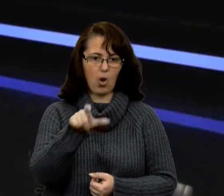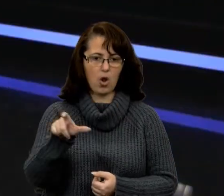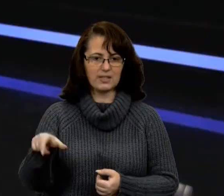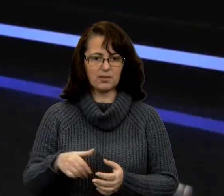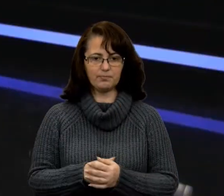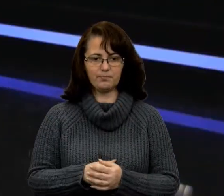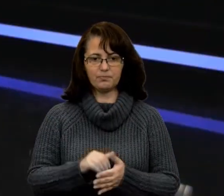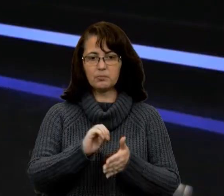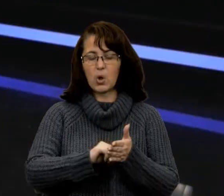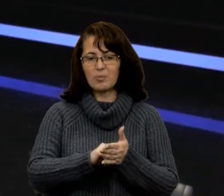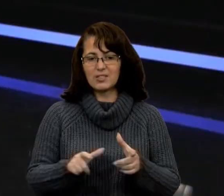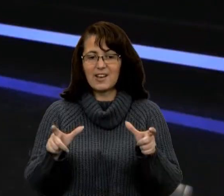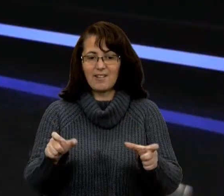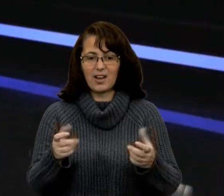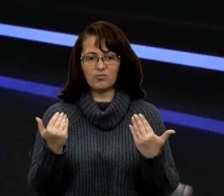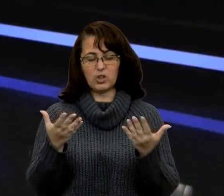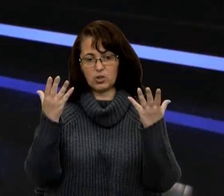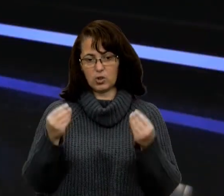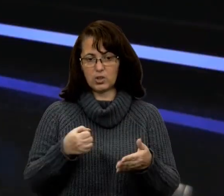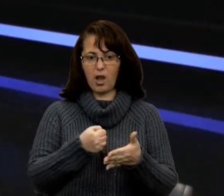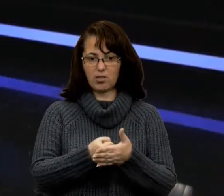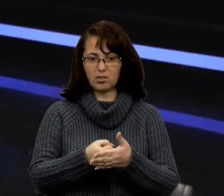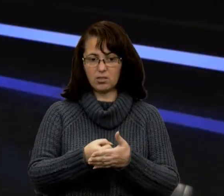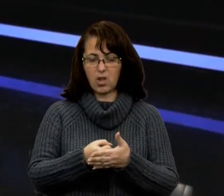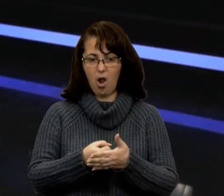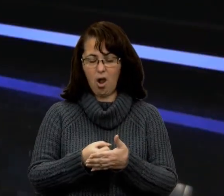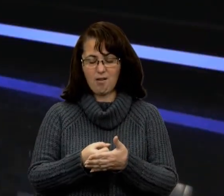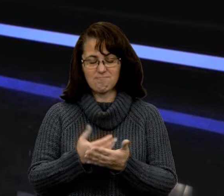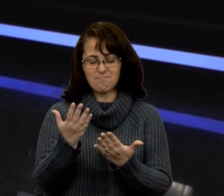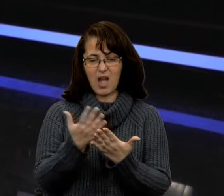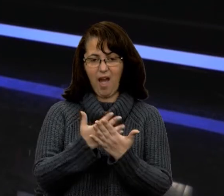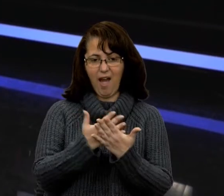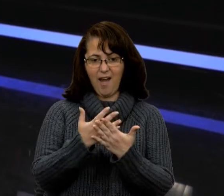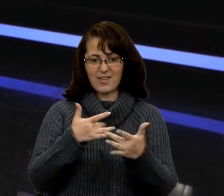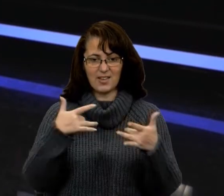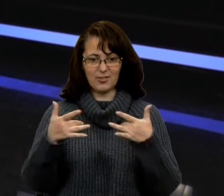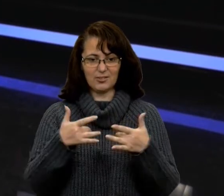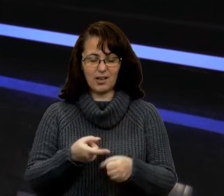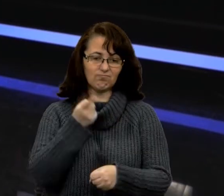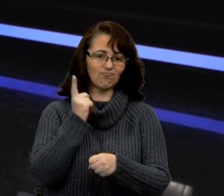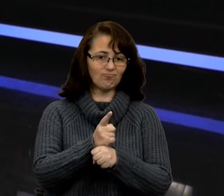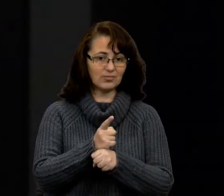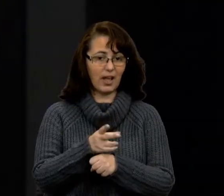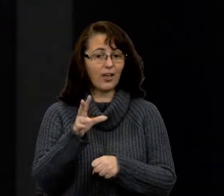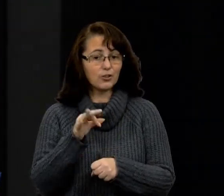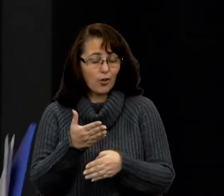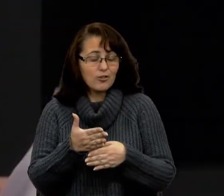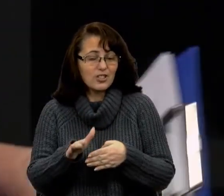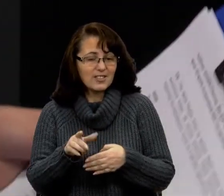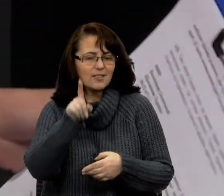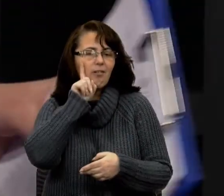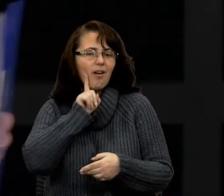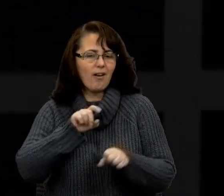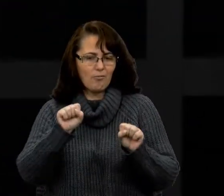Через карантин вихідного дня до кінотеатру. Зась, втім, частинку його смачної атмосфери можна